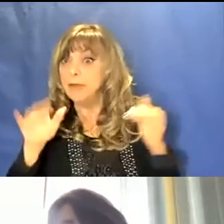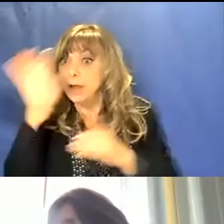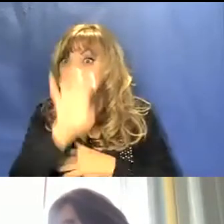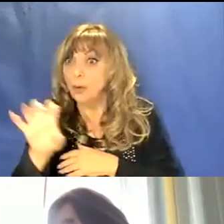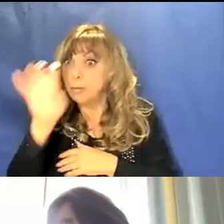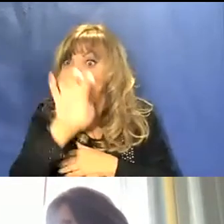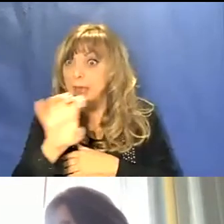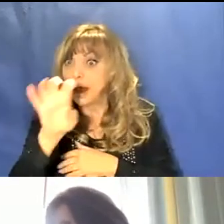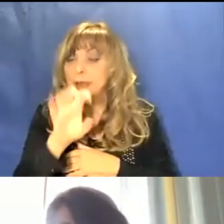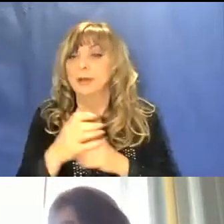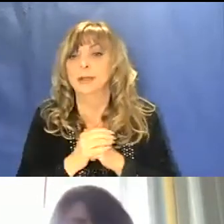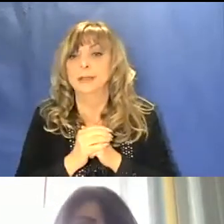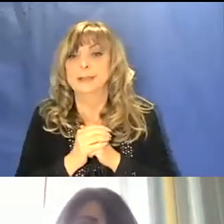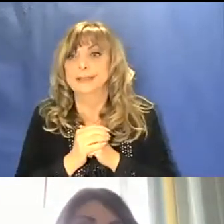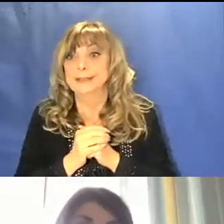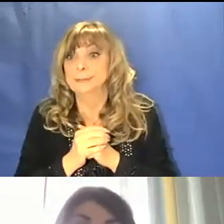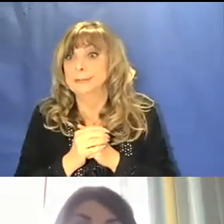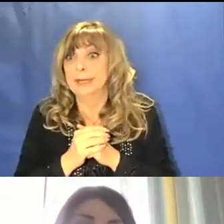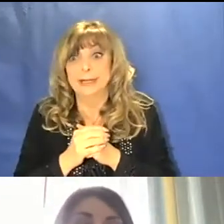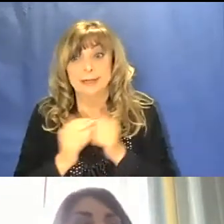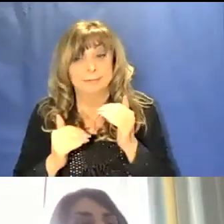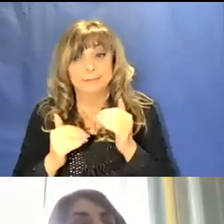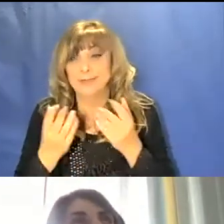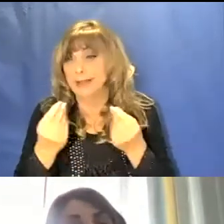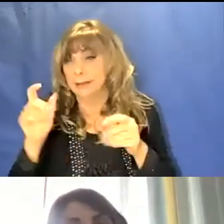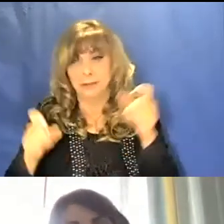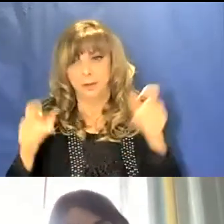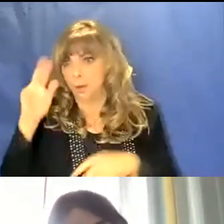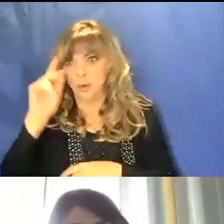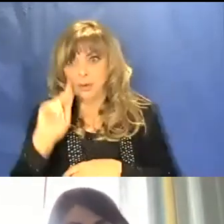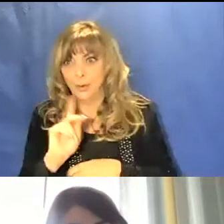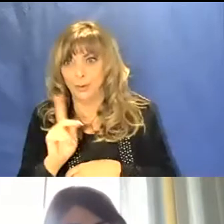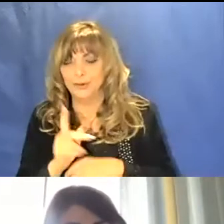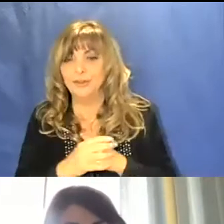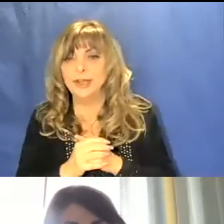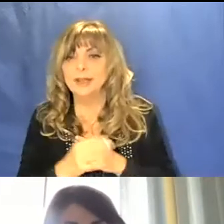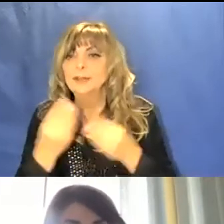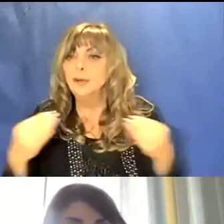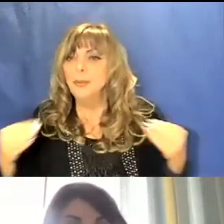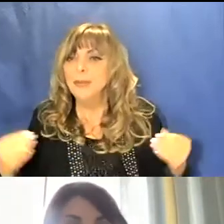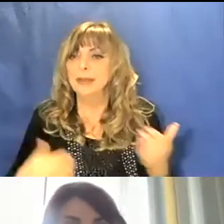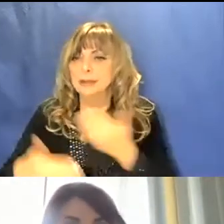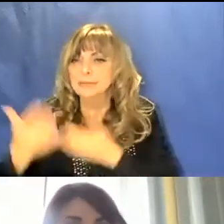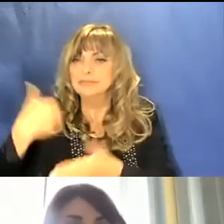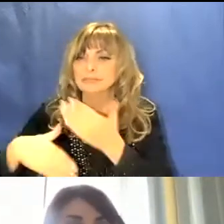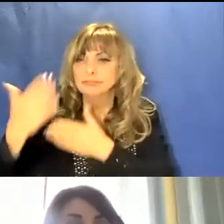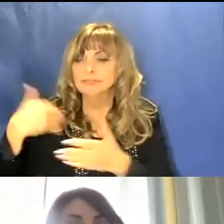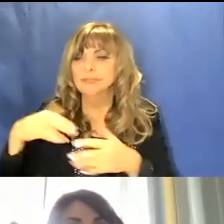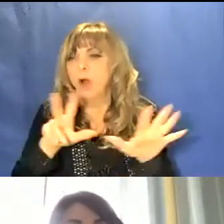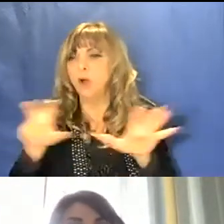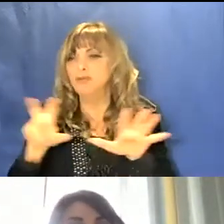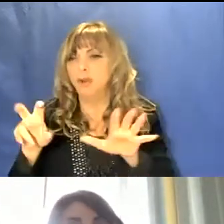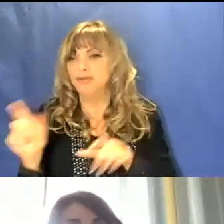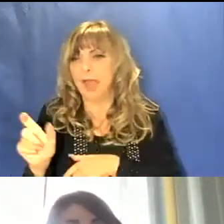rimangono sconosciuti a tanti. Tutti gli strumenti risalgono più o meno all'ottocento